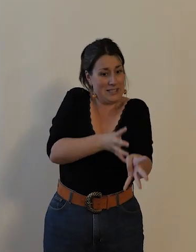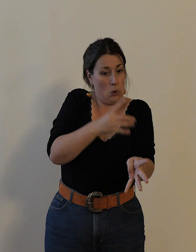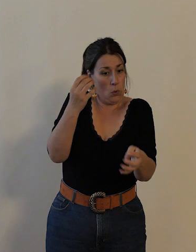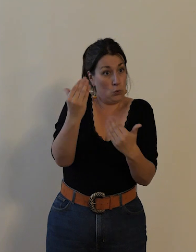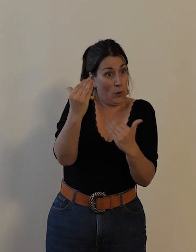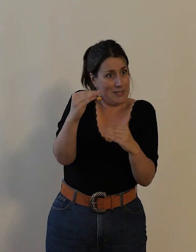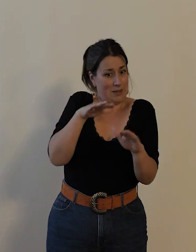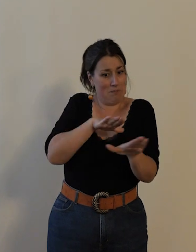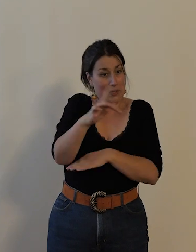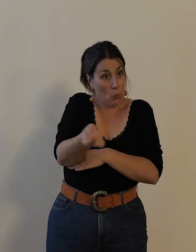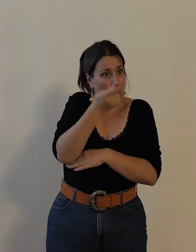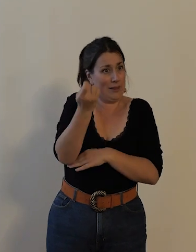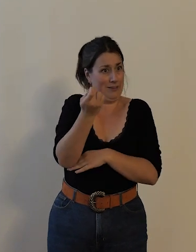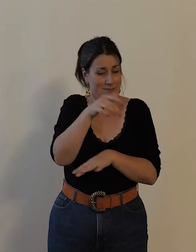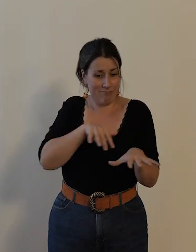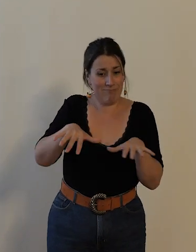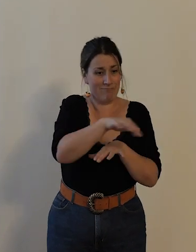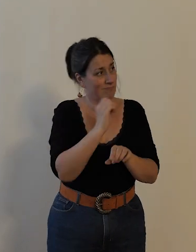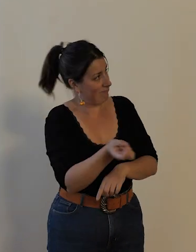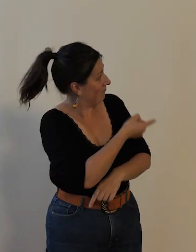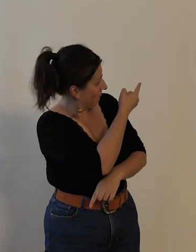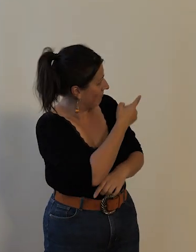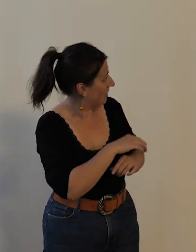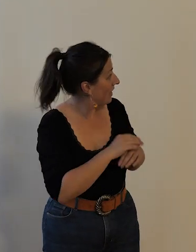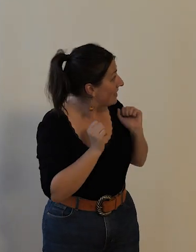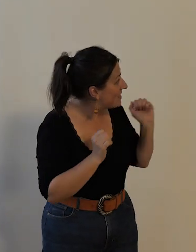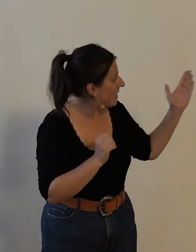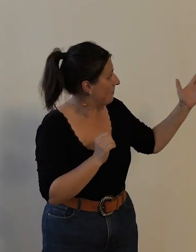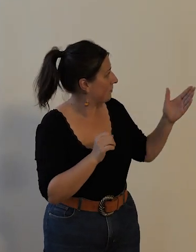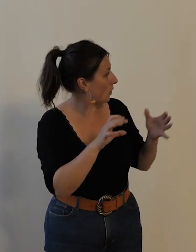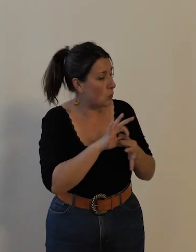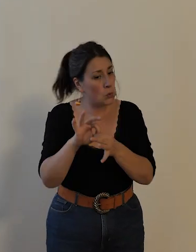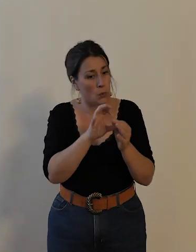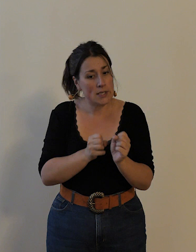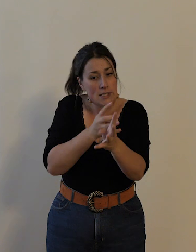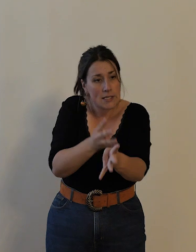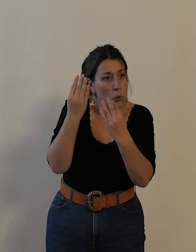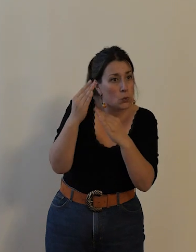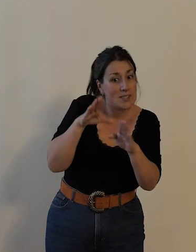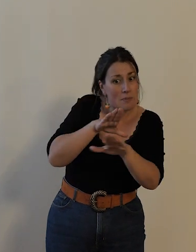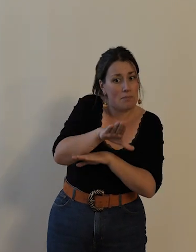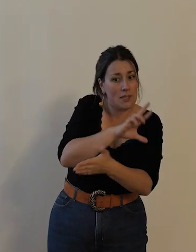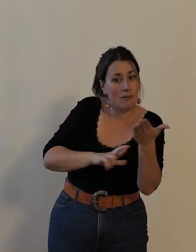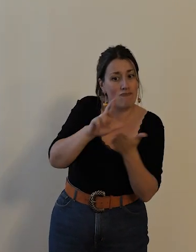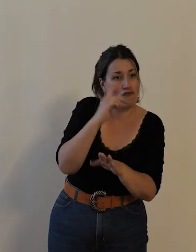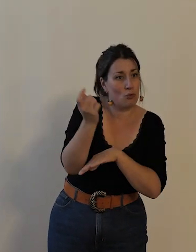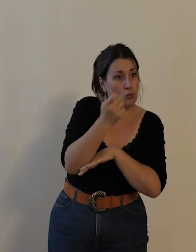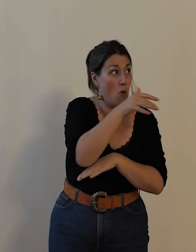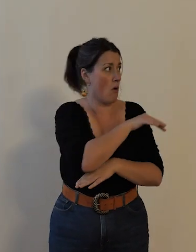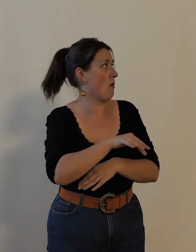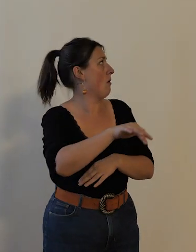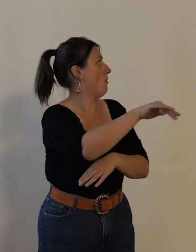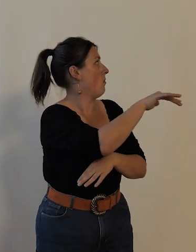ici un des visuels alors l'union cyclotouriste de Touraine tient une part particulière dans le panorama des clubs